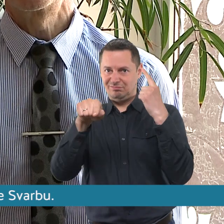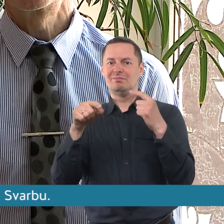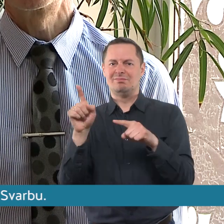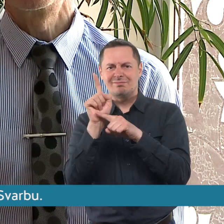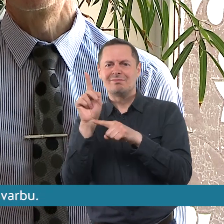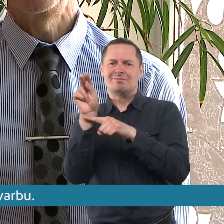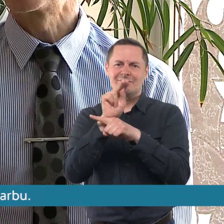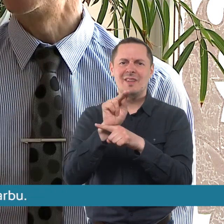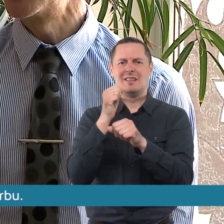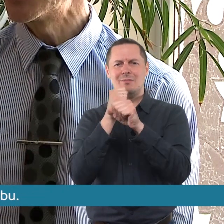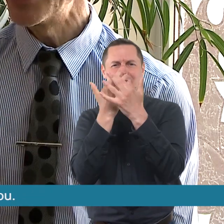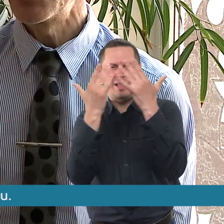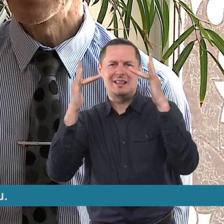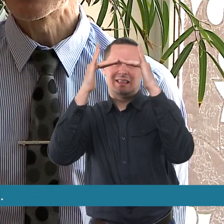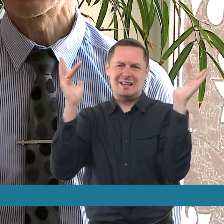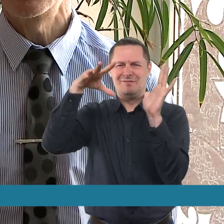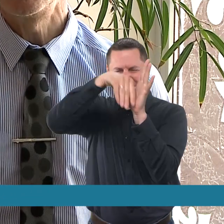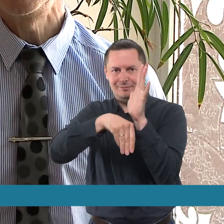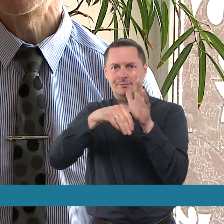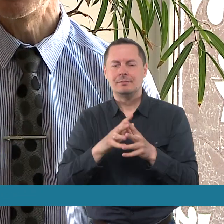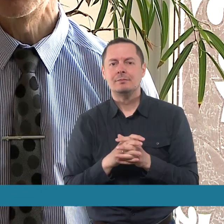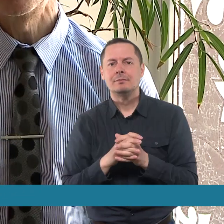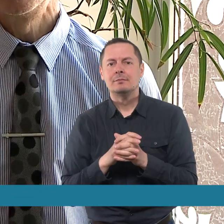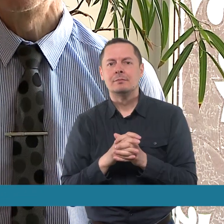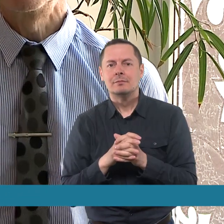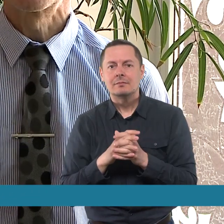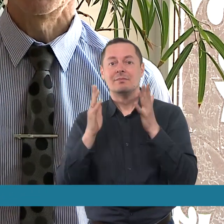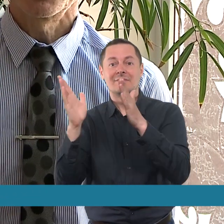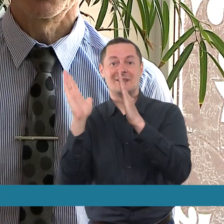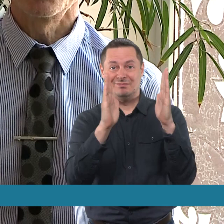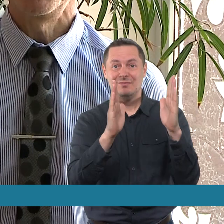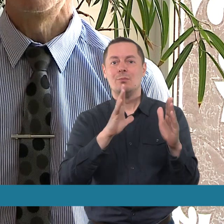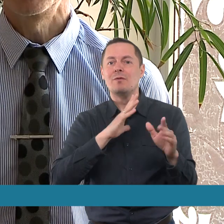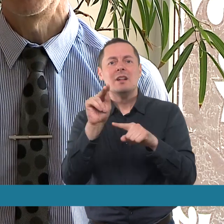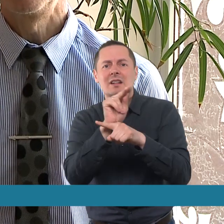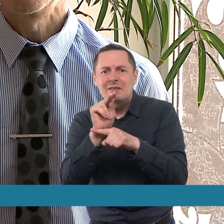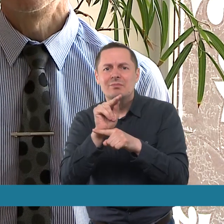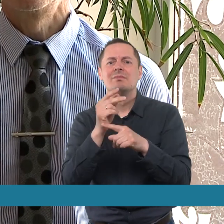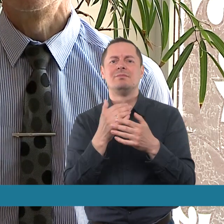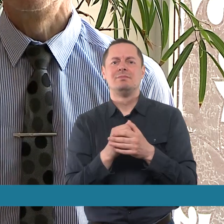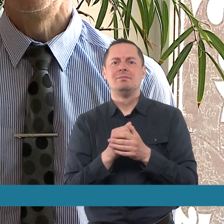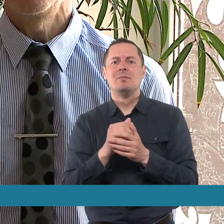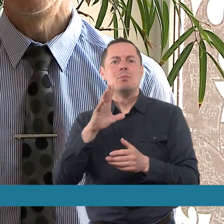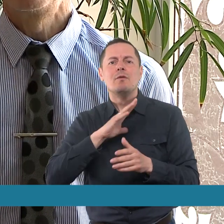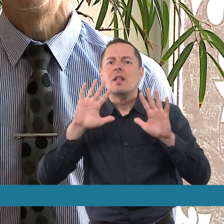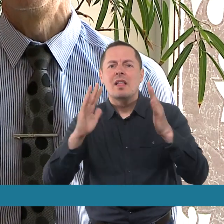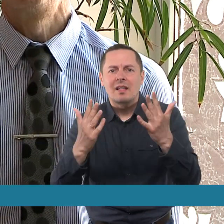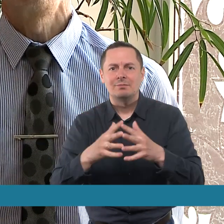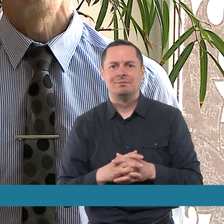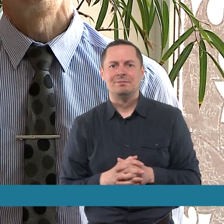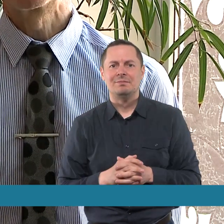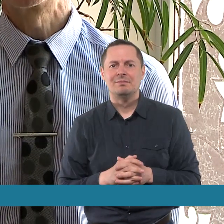remonto respublikinės reikšmės, kelių tiesimo, tam tikruotkarpų, remonto buvo